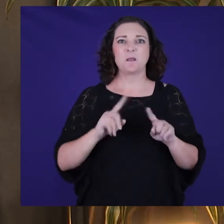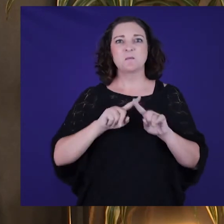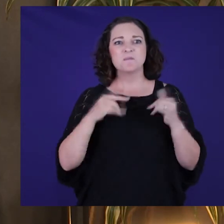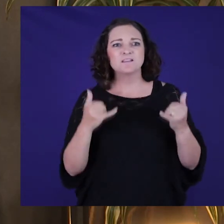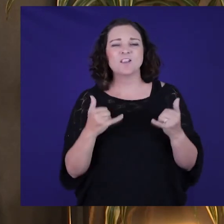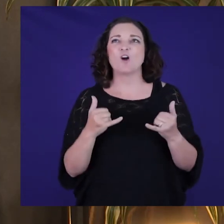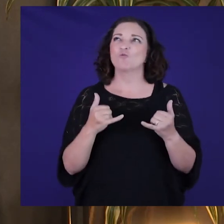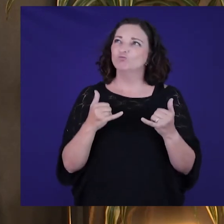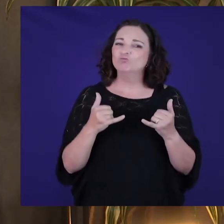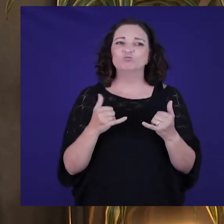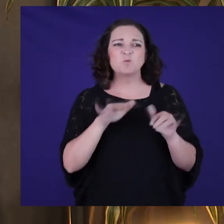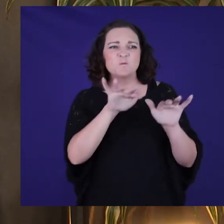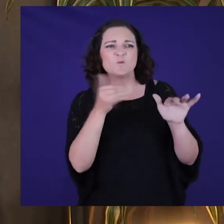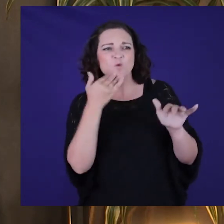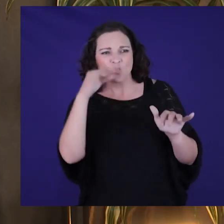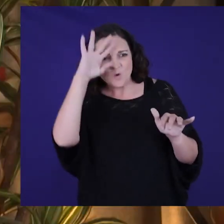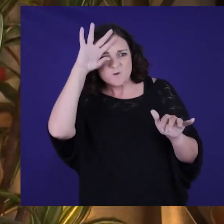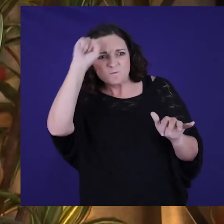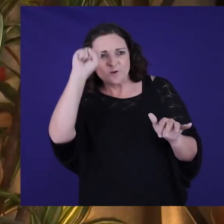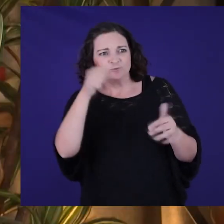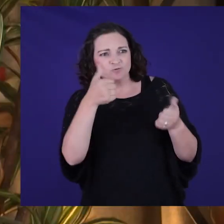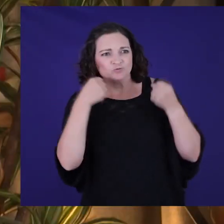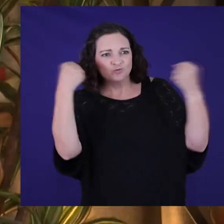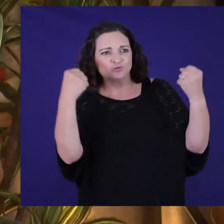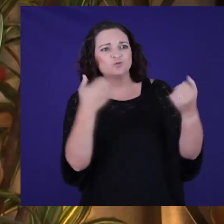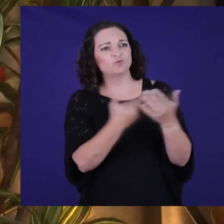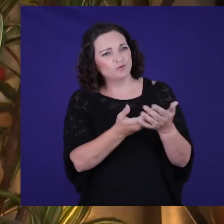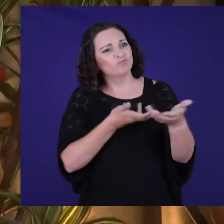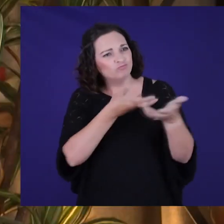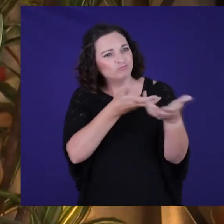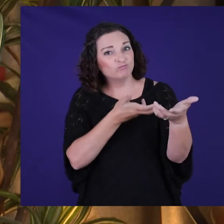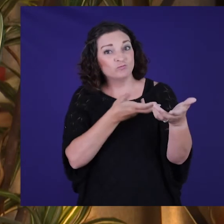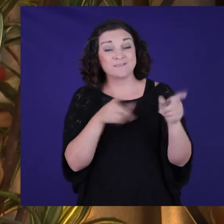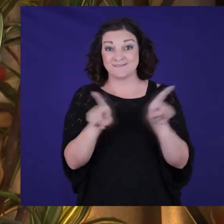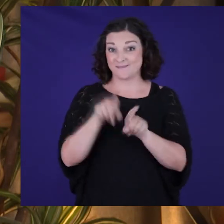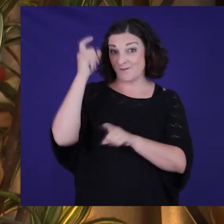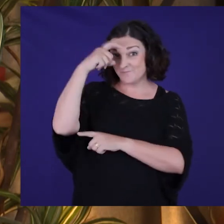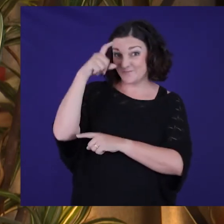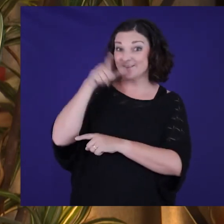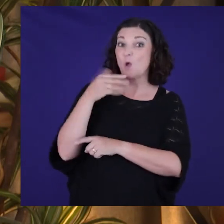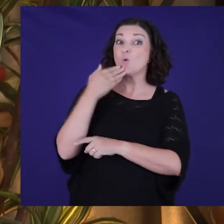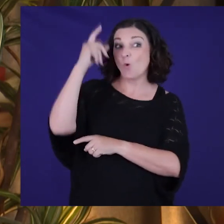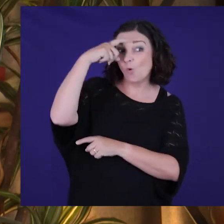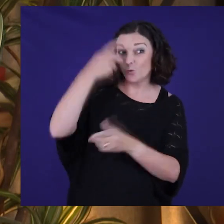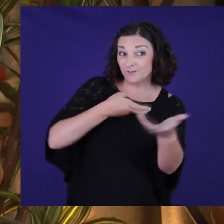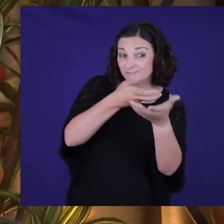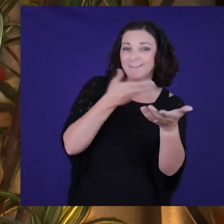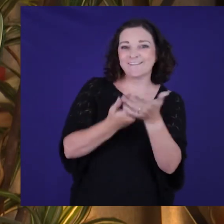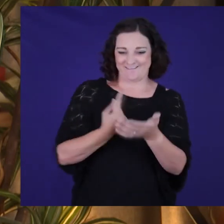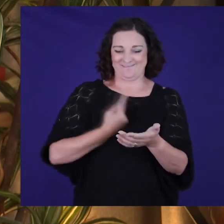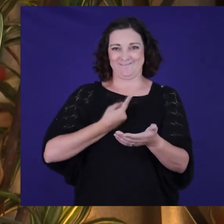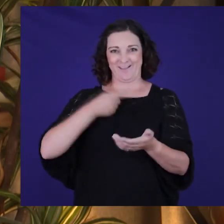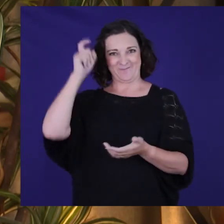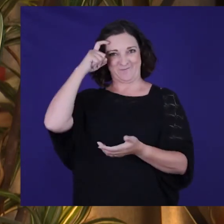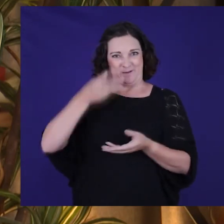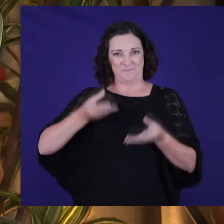Klankboord jou besluit met geestelike mentors. Salomo het gesê, die wat met weis is omgaan, kry selbeisheid. Ek vraag